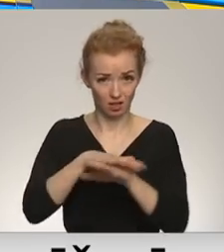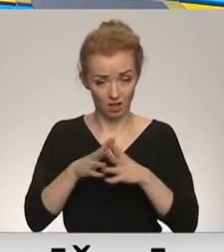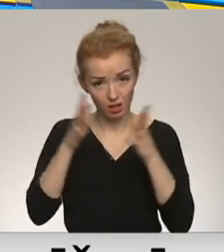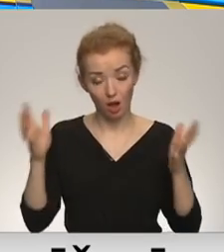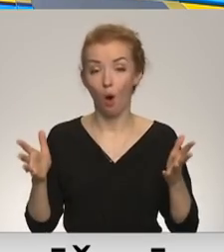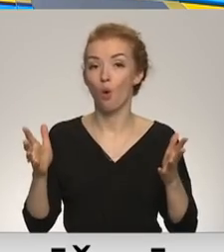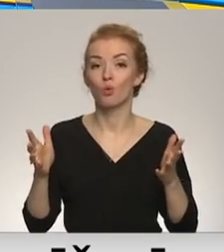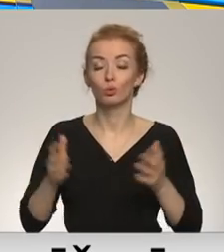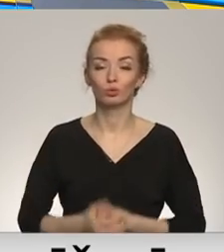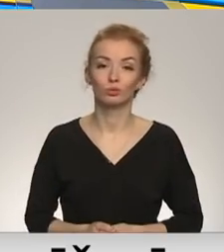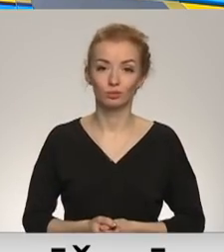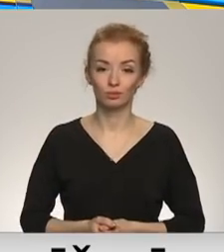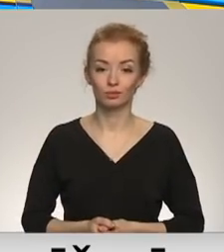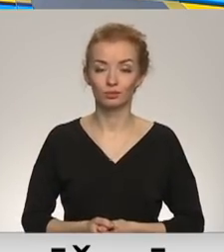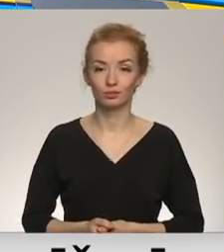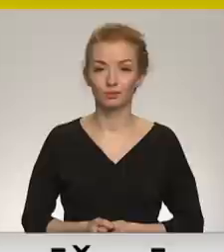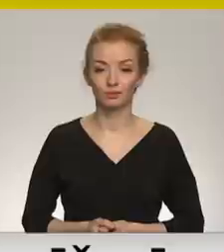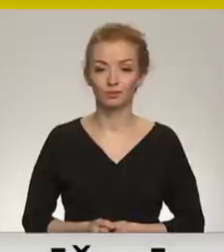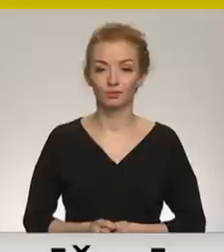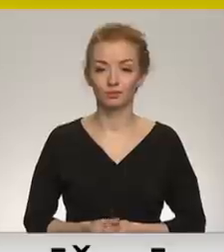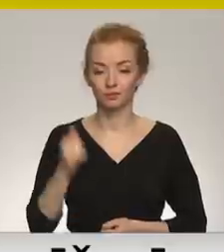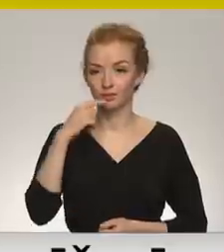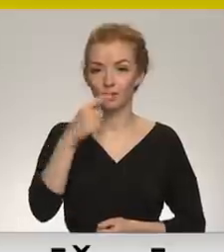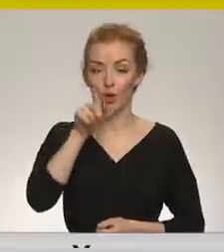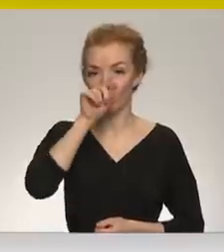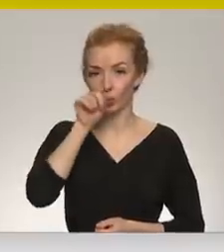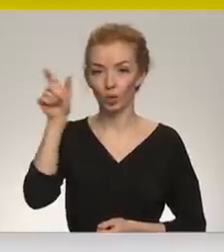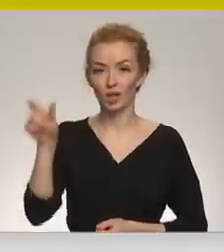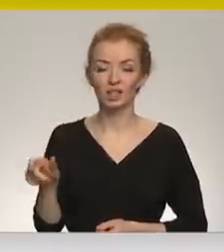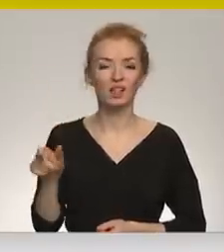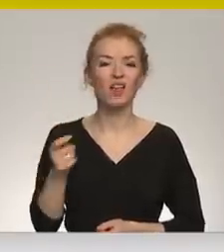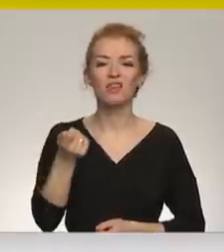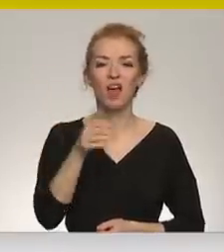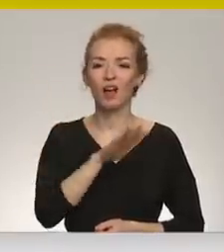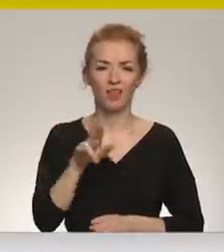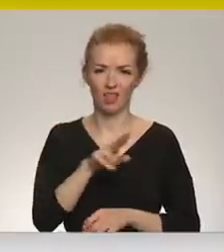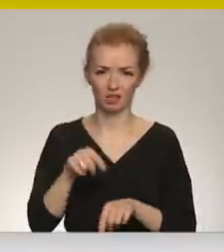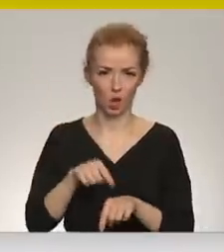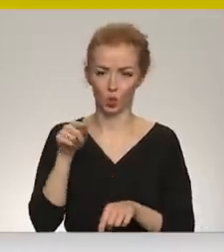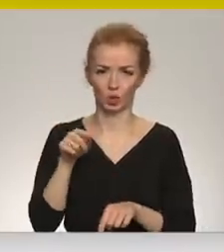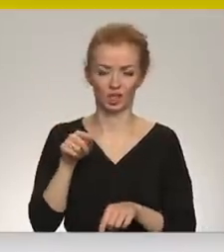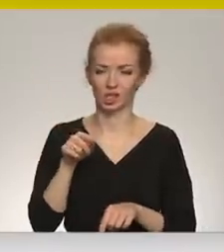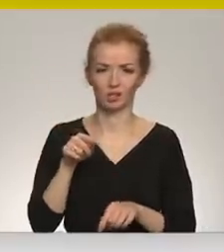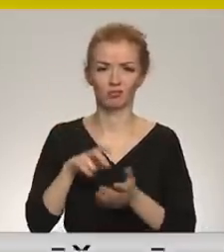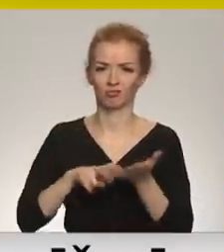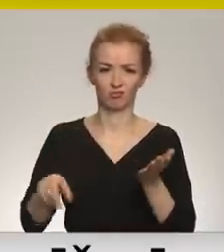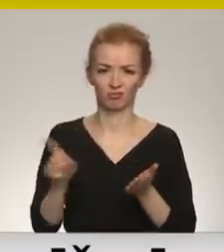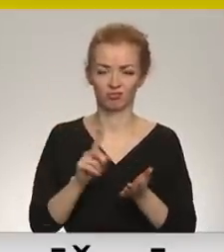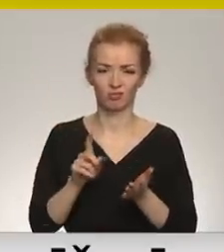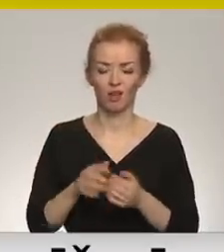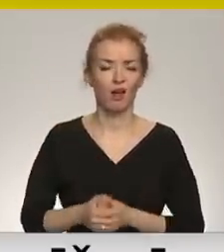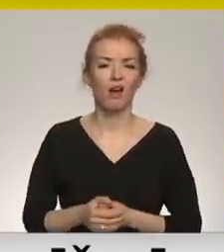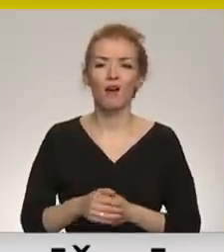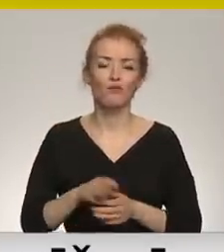šobrīd un tā vēlumā. Es domāju, ka Putins nesajūtīs nekādus spiedienu pats. Es domāju, tas ir naivi.